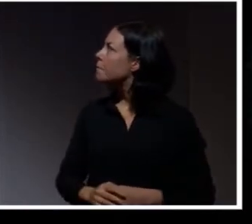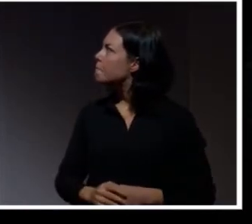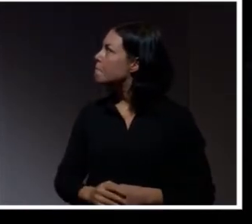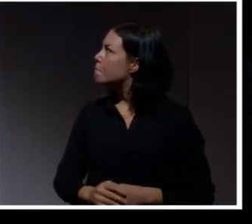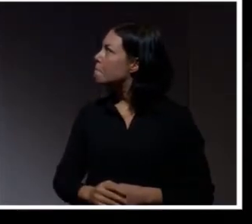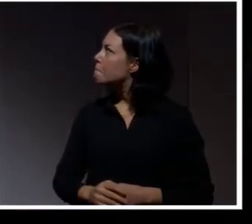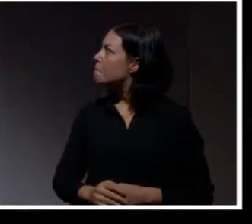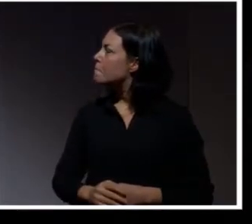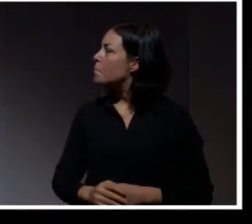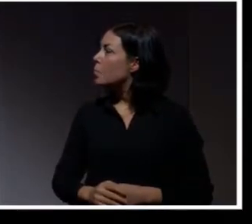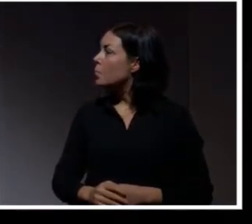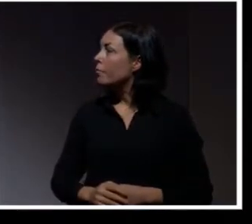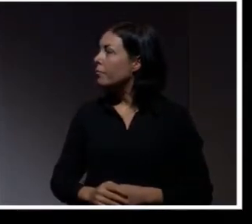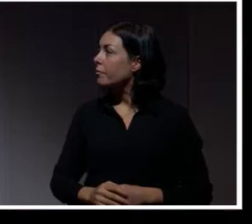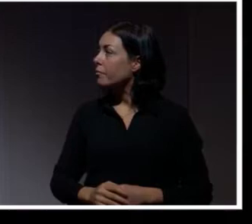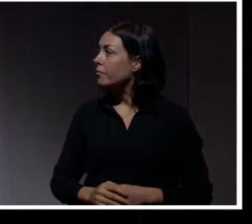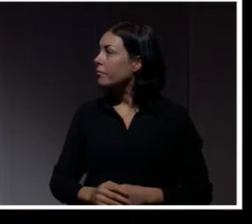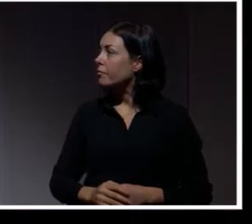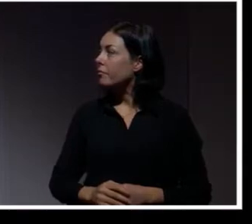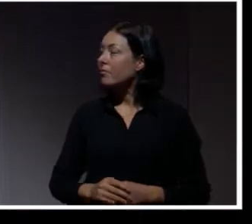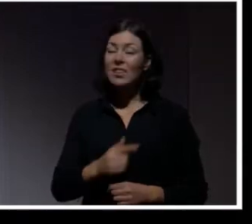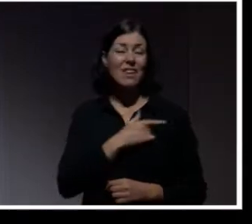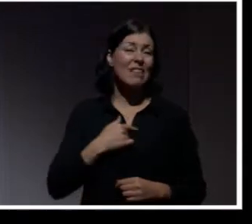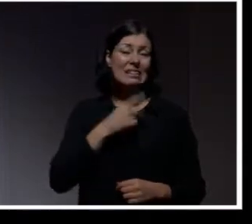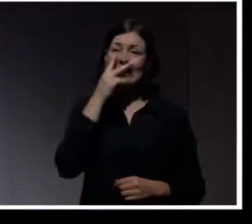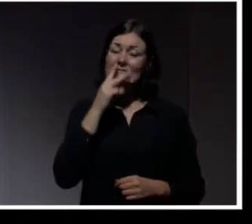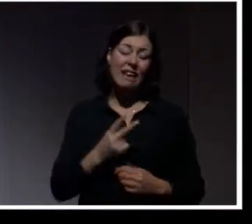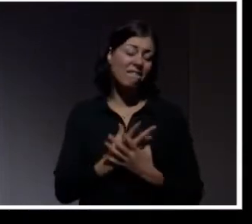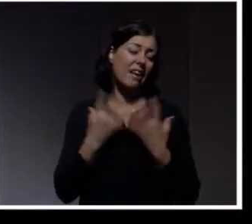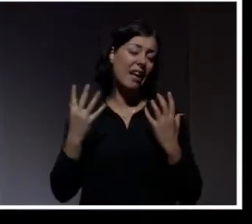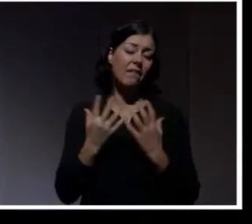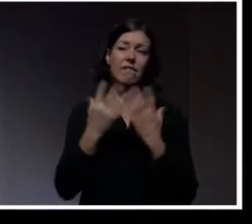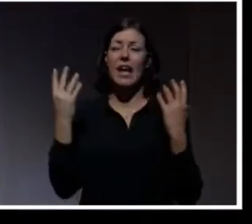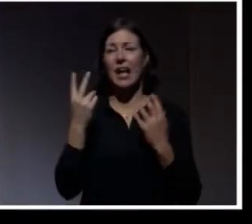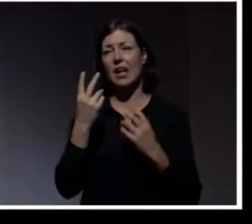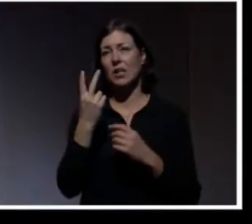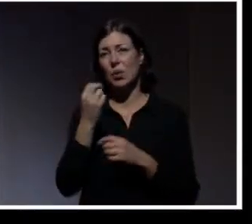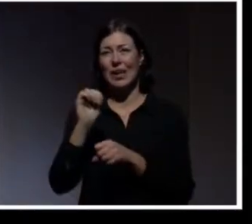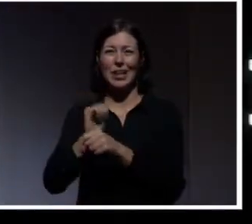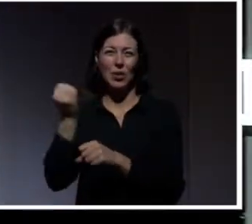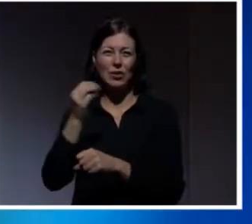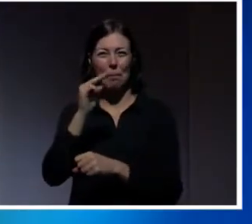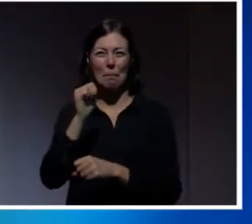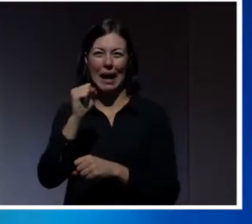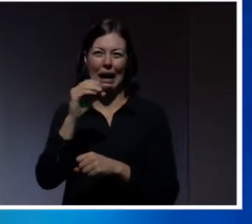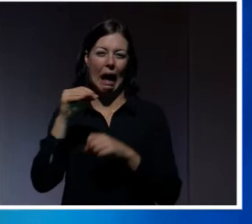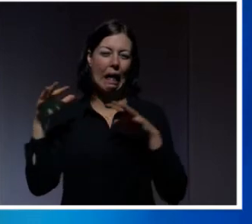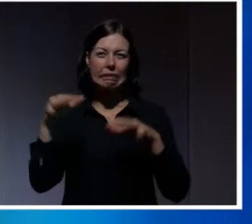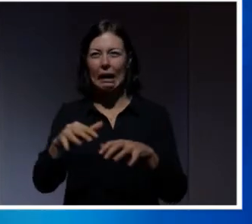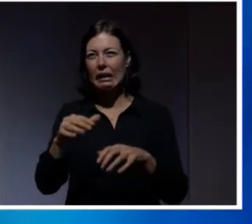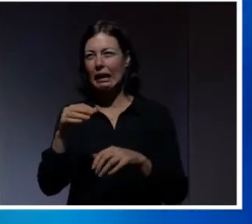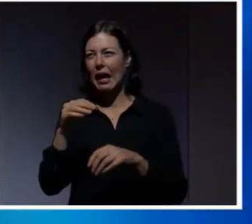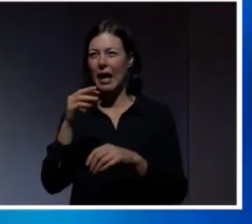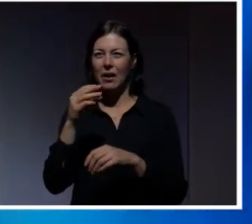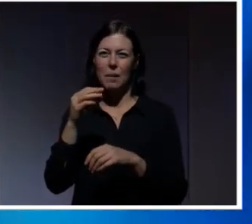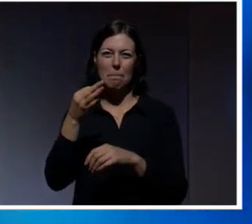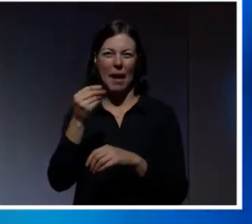Vi kommer ju se mer megaleckor och ransomware-attacker under 2019. Det här är också någon sån här, jag älskar